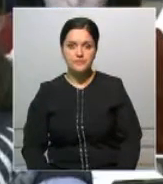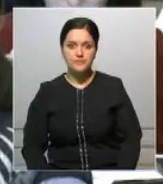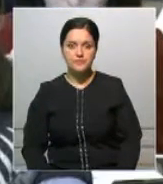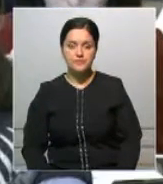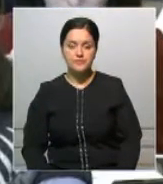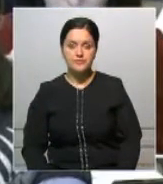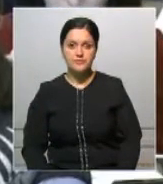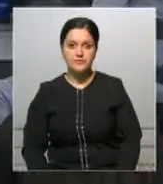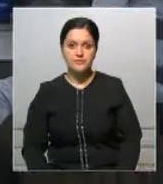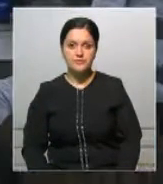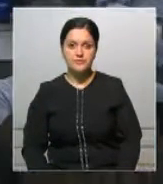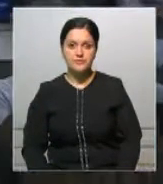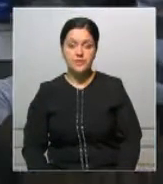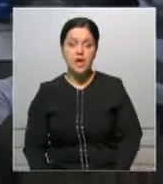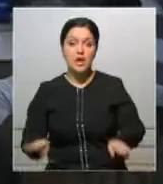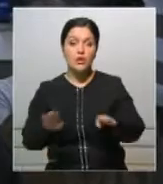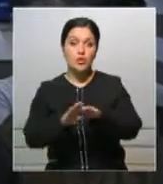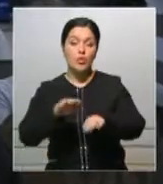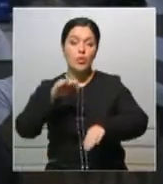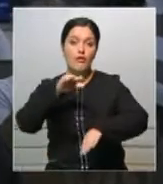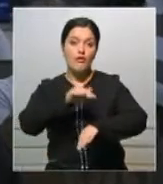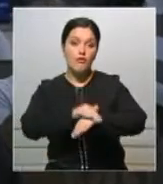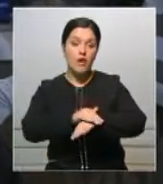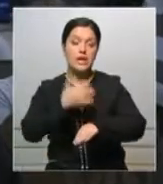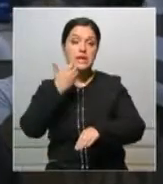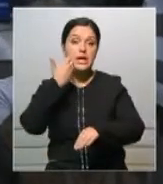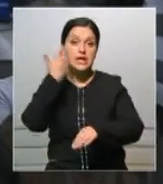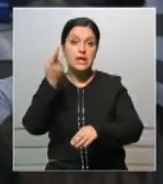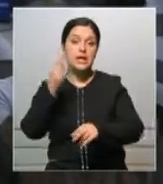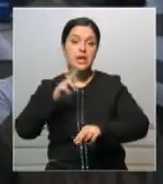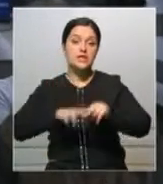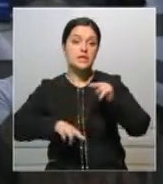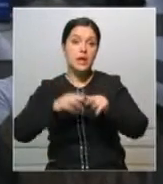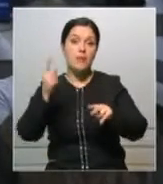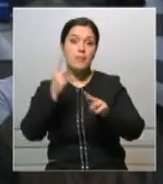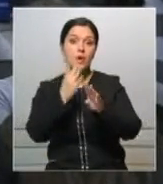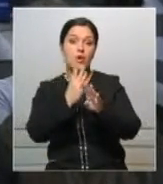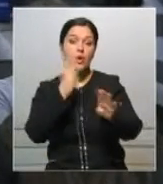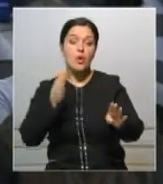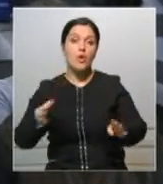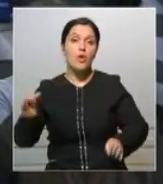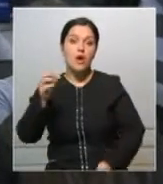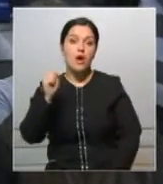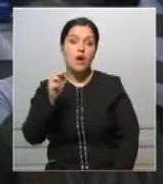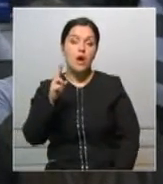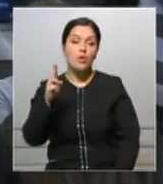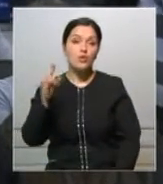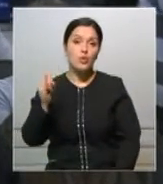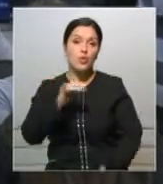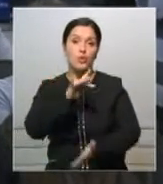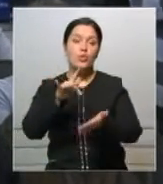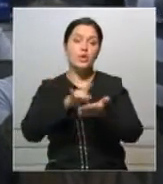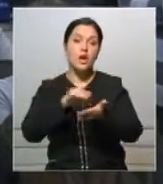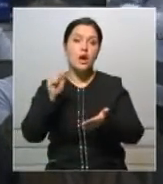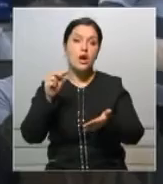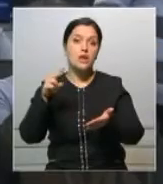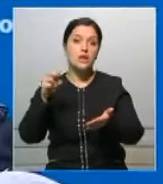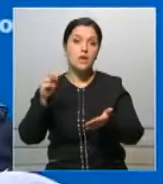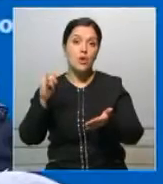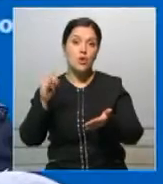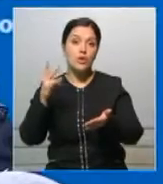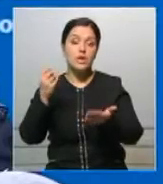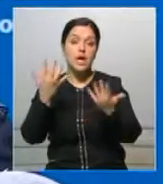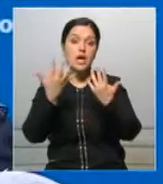Такой, например, факт. Когда для строительства первой очереди микро- района АККУ, города Актау, на